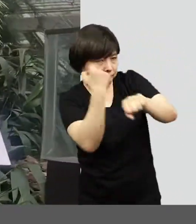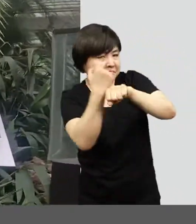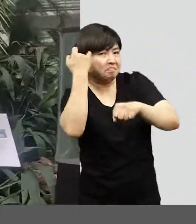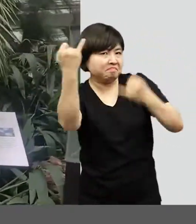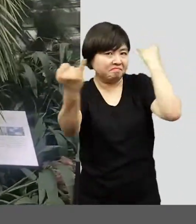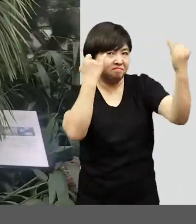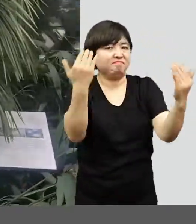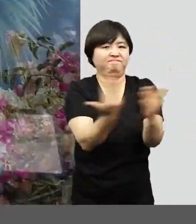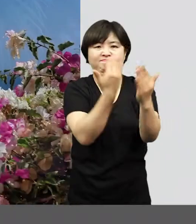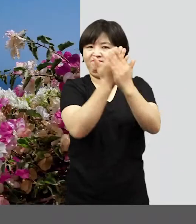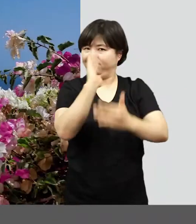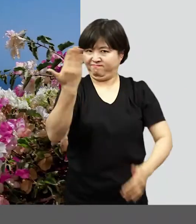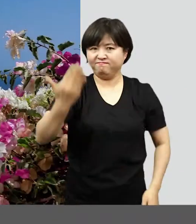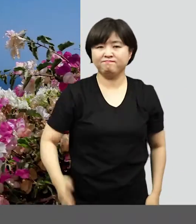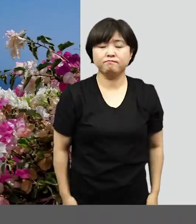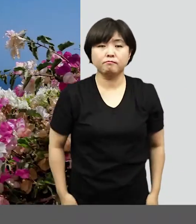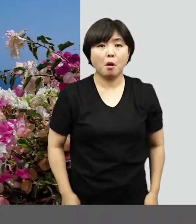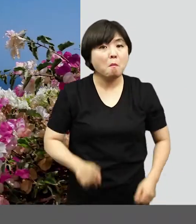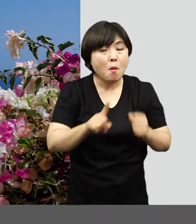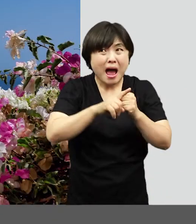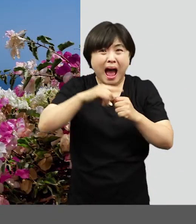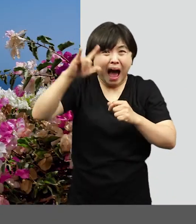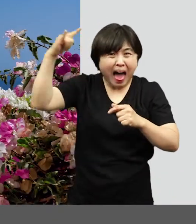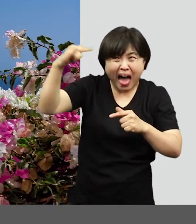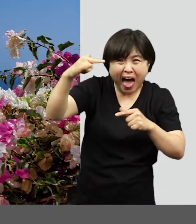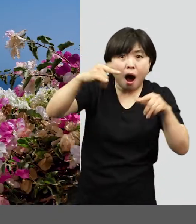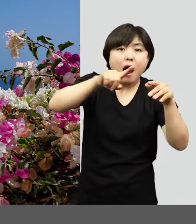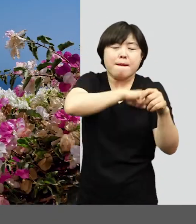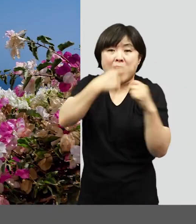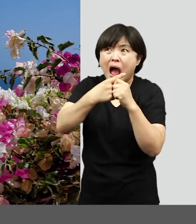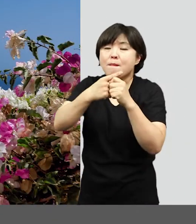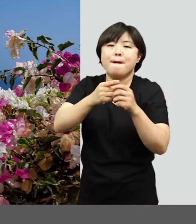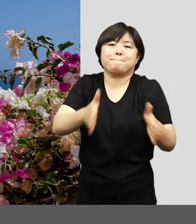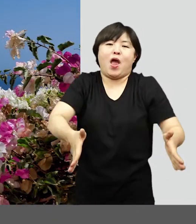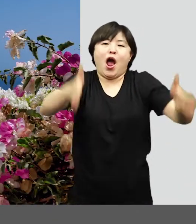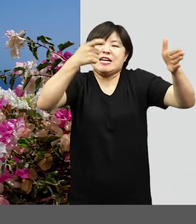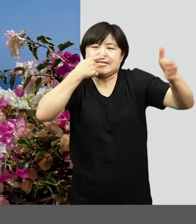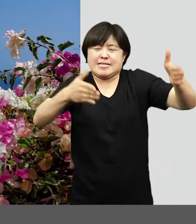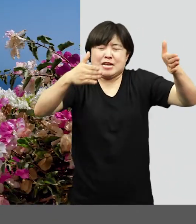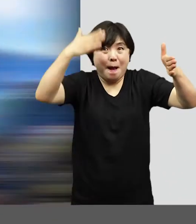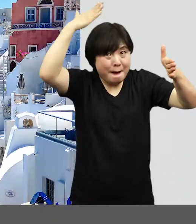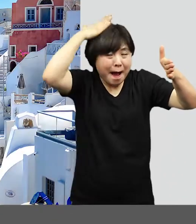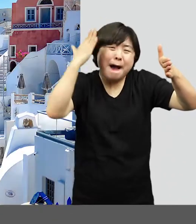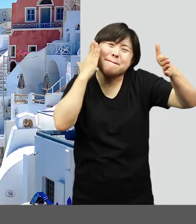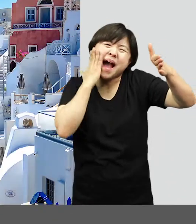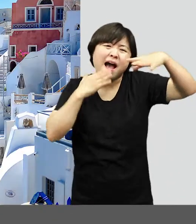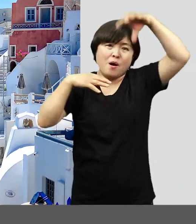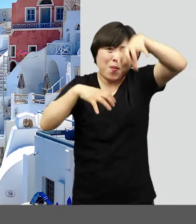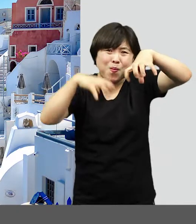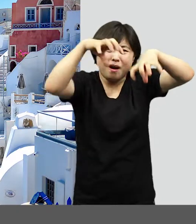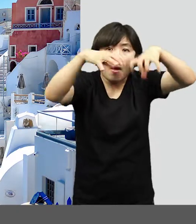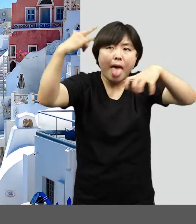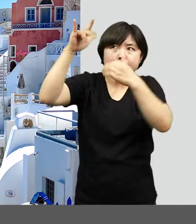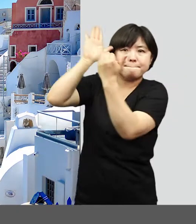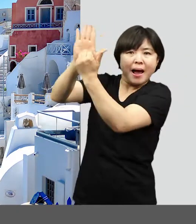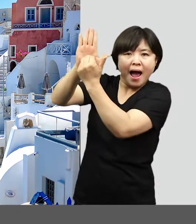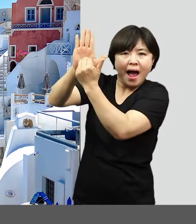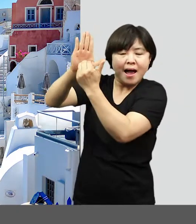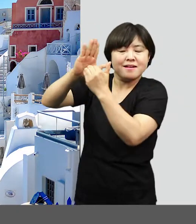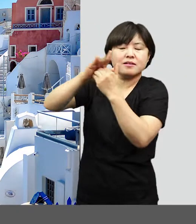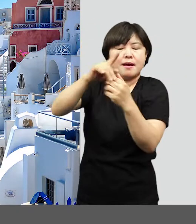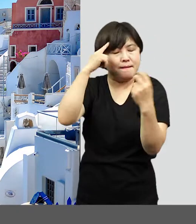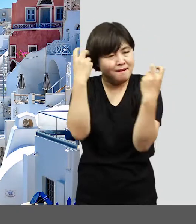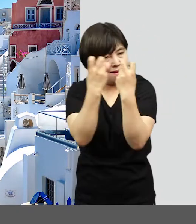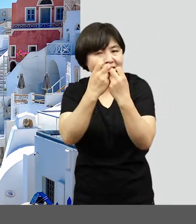발달해 있습니다. 지중해하면 떠오르는 새한 벽에 파란 지붕의 집들도 햇빛을 반사시켜 열기를